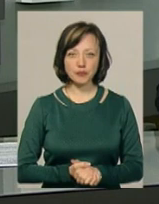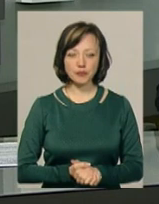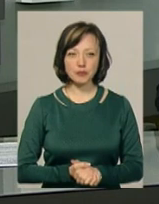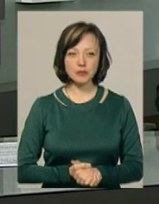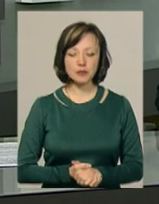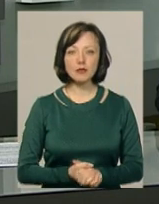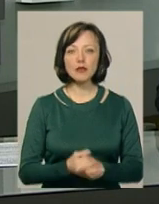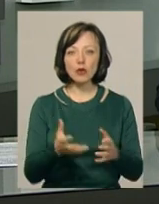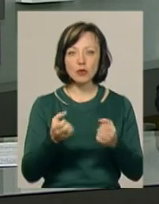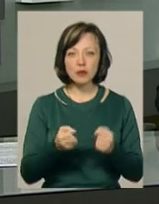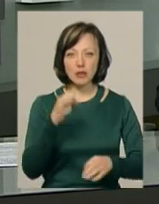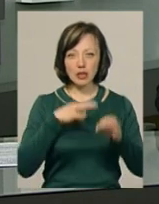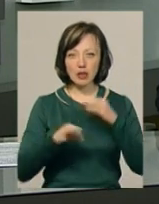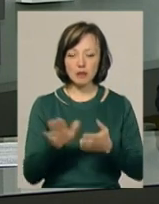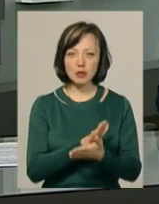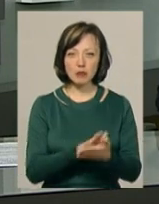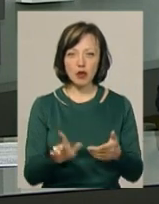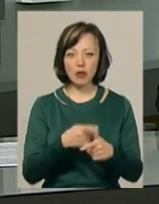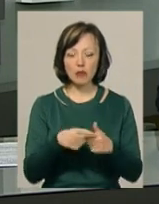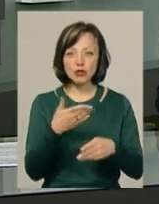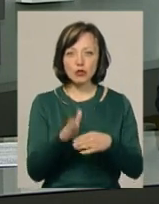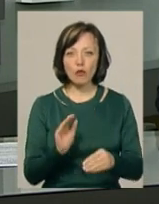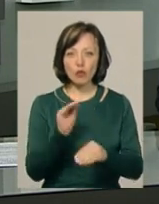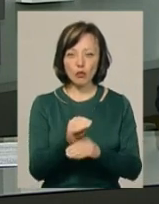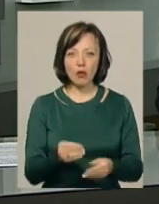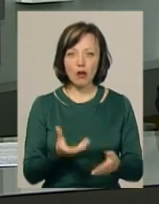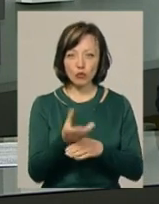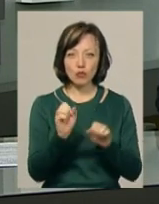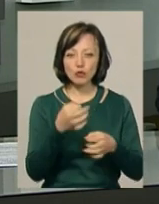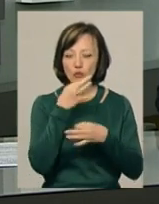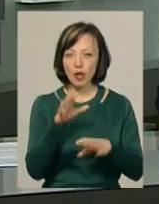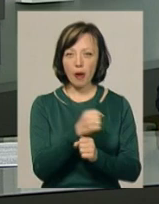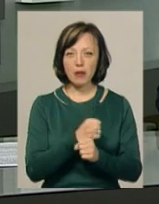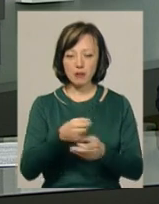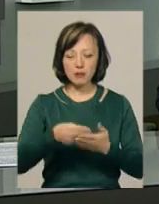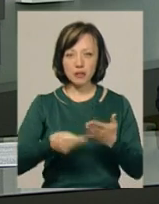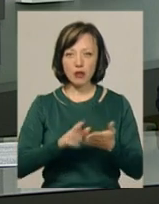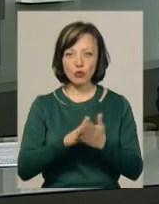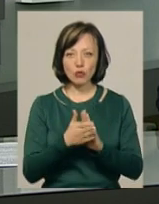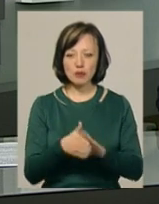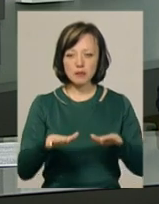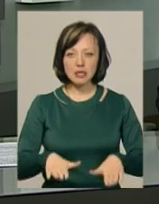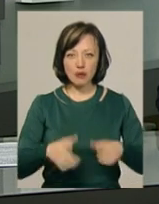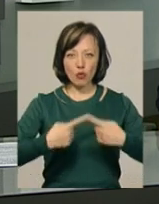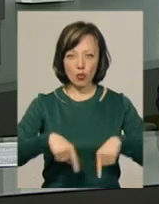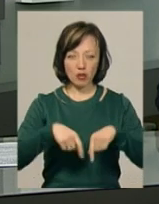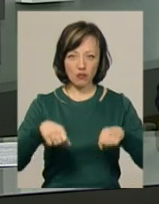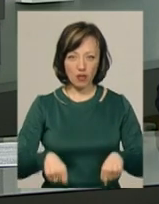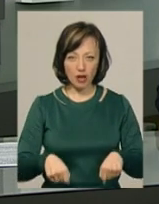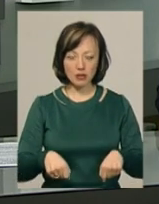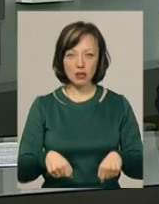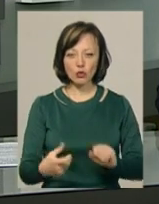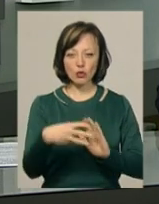Нагадаю, отримати ліки безоплатно або з частковою доплатою можна у будь-якій аптеці, що підписала договір з місцевим органом влади,